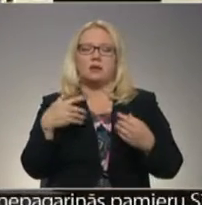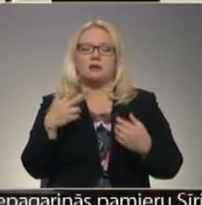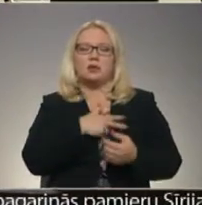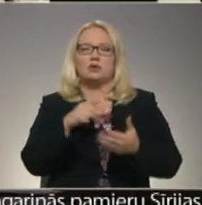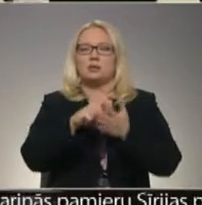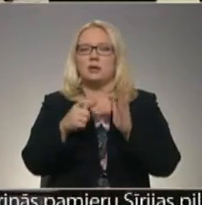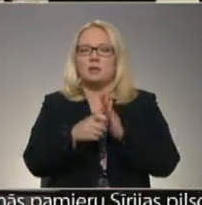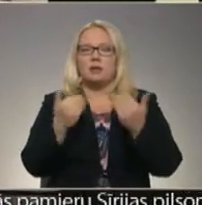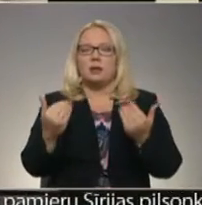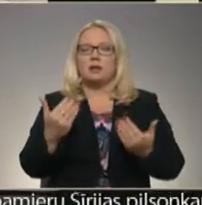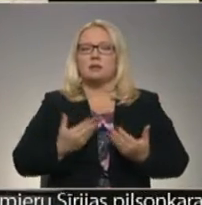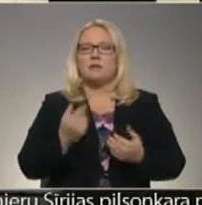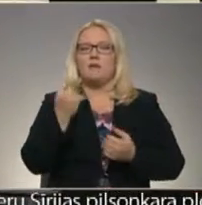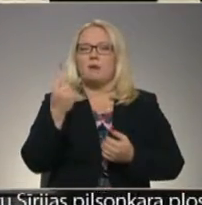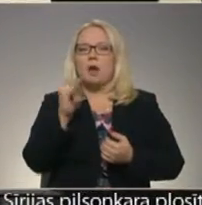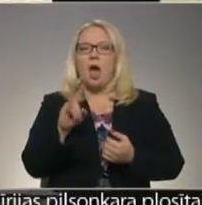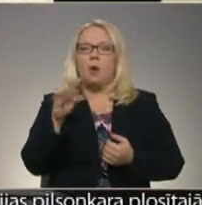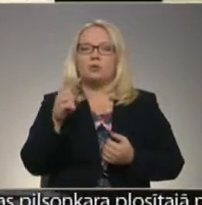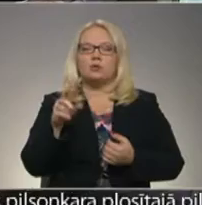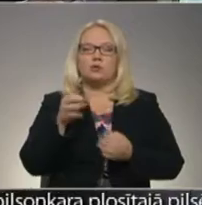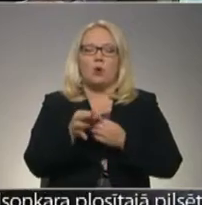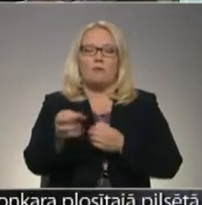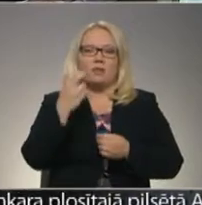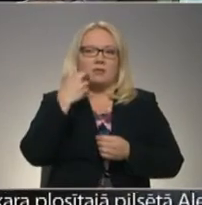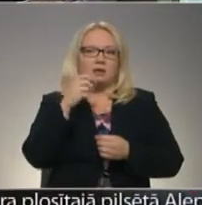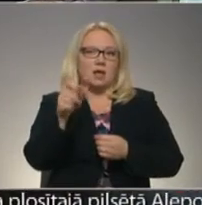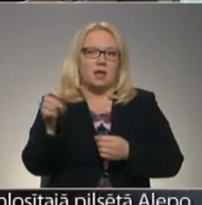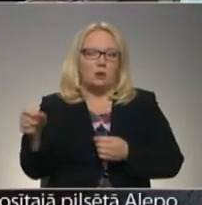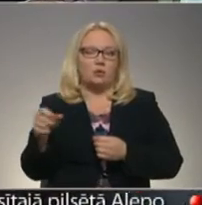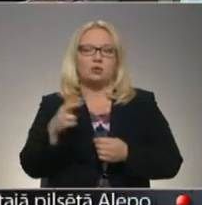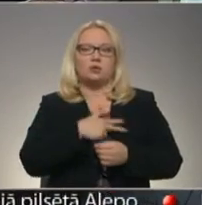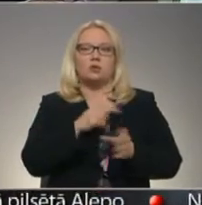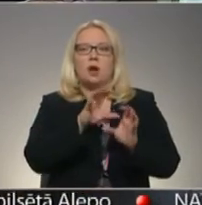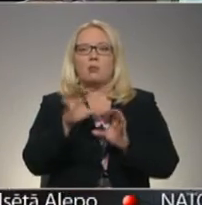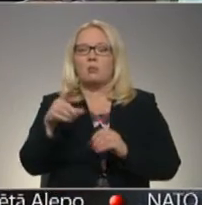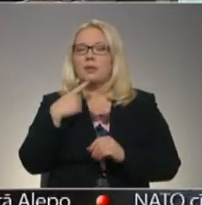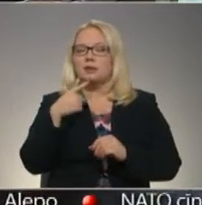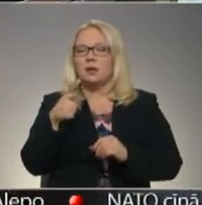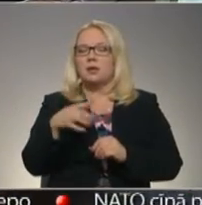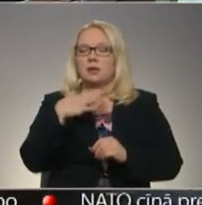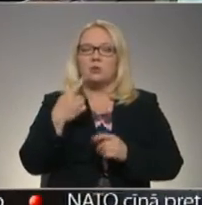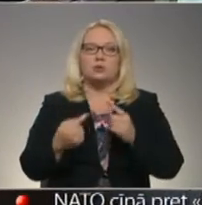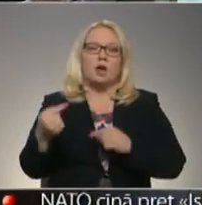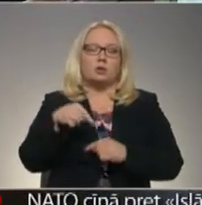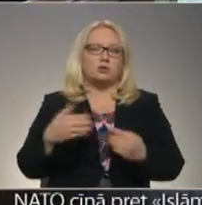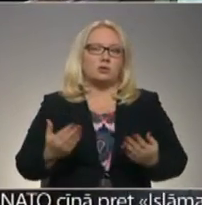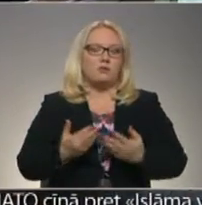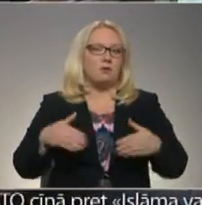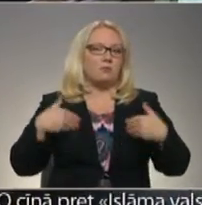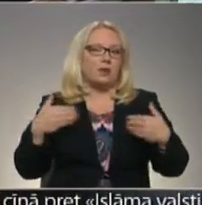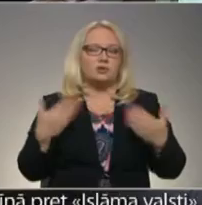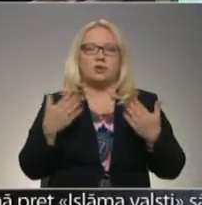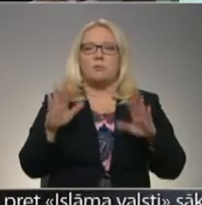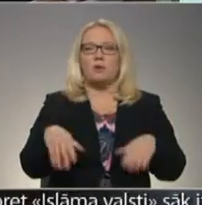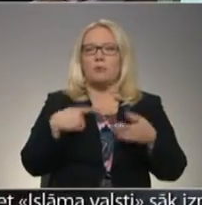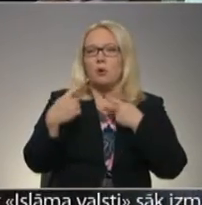dzīvokļos dzīvo jau 11 autas novada vecē ļaudas. Sociāla aprūpētājas tāst, ka daudziem šeit atgriežoties dzīvot prieks, jo ir ar ko